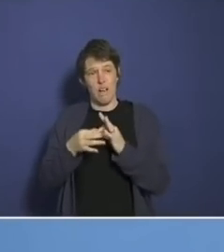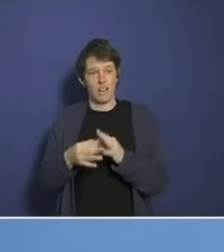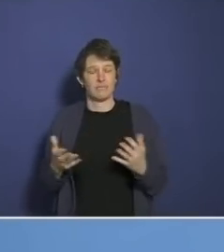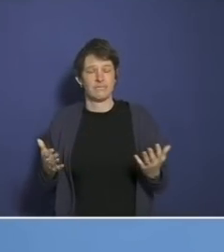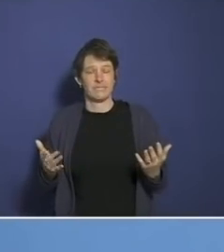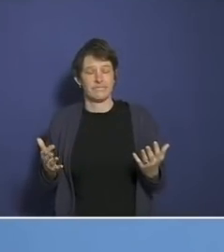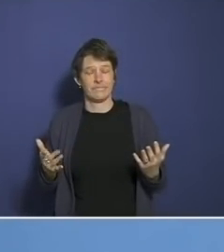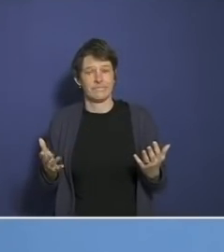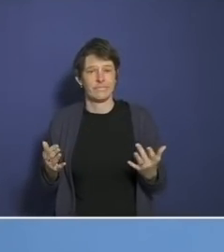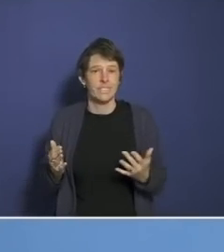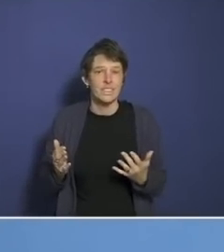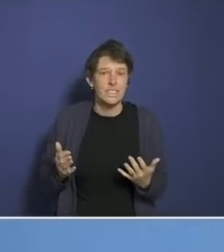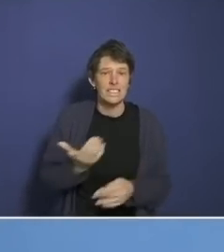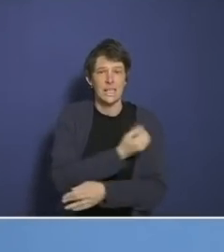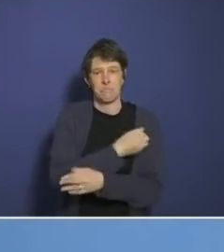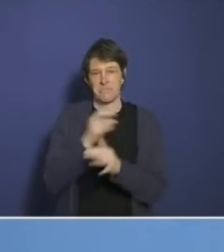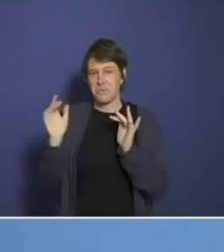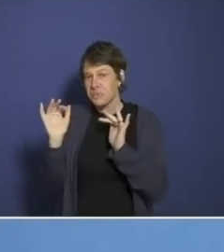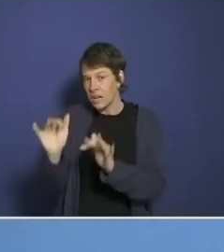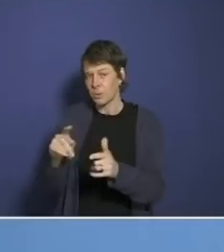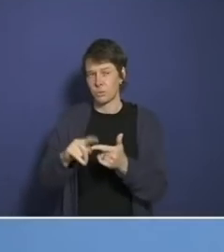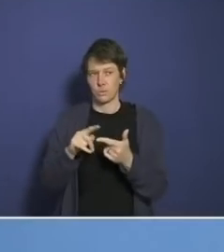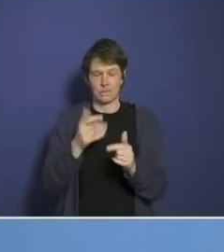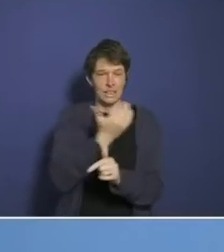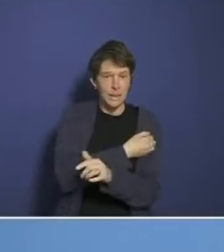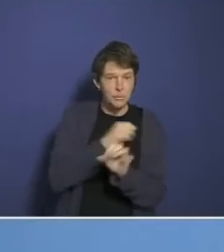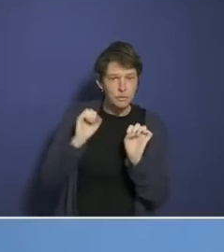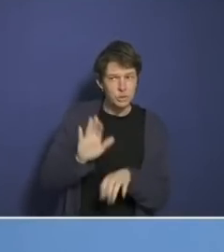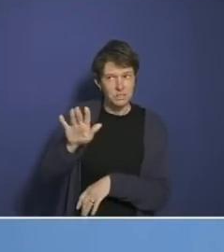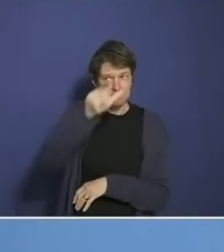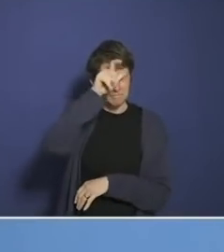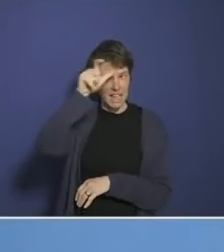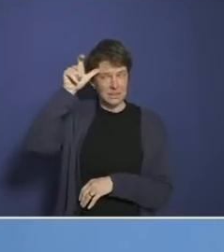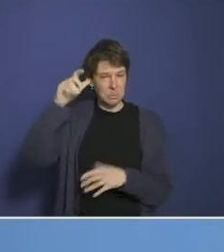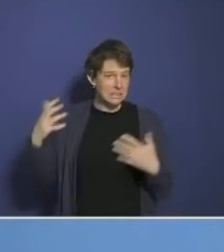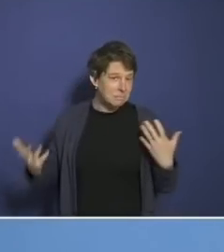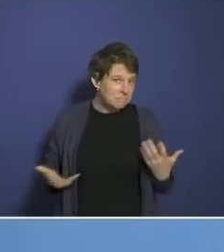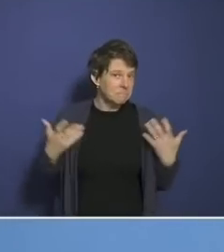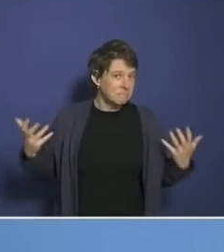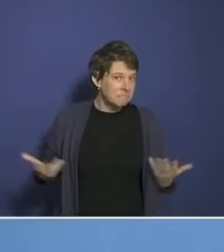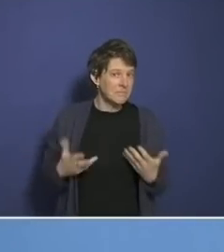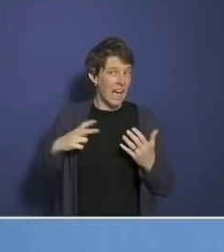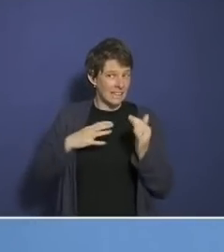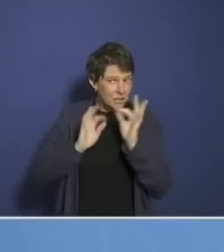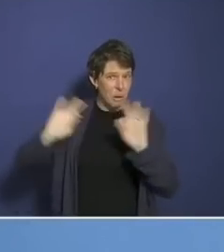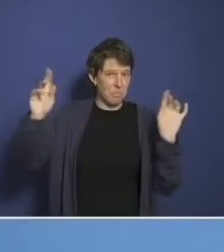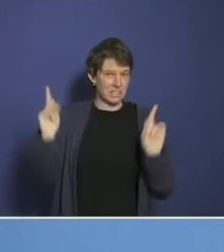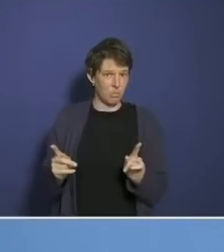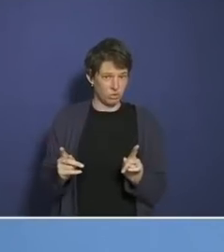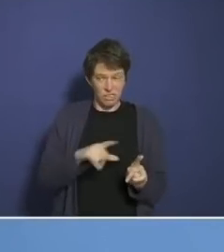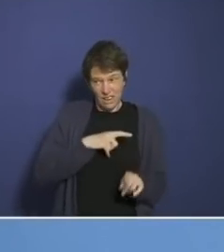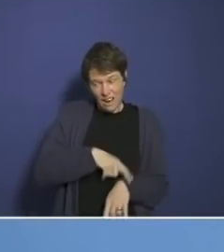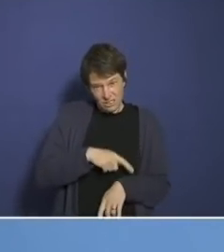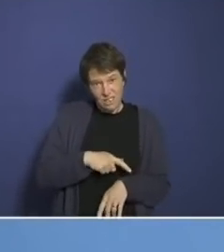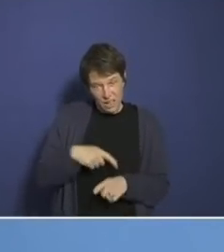Impfwirkungen, Impfschutz sind noch immer nicht da, wo sie sein müssten. Nach dieser langen Zeit.